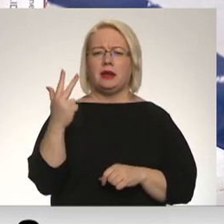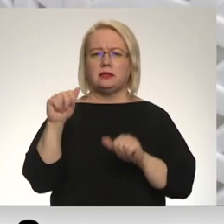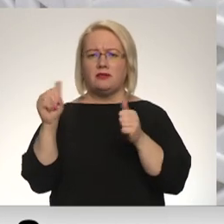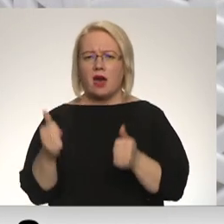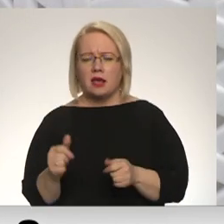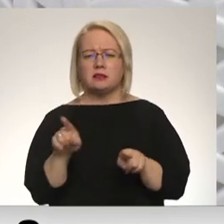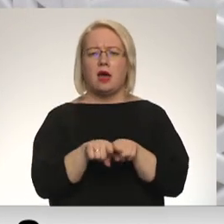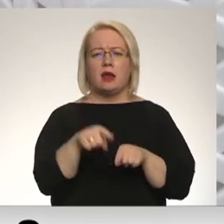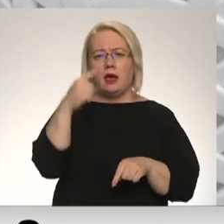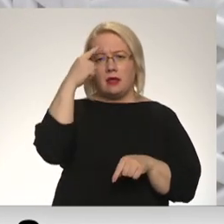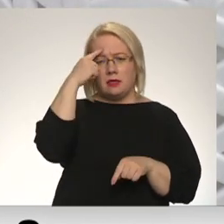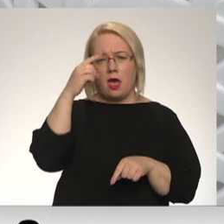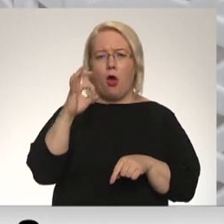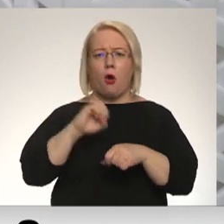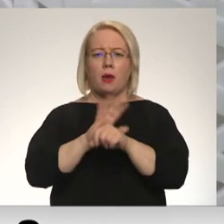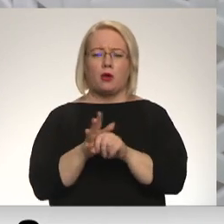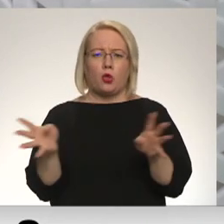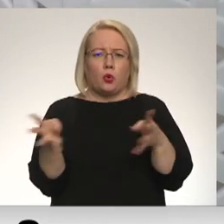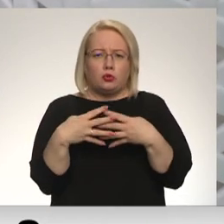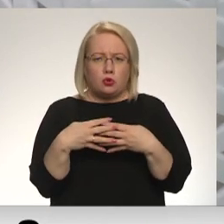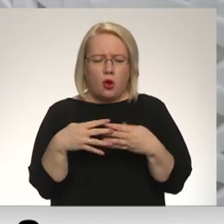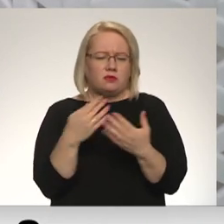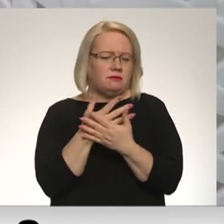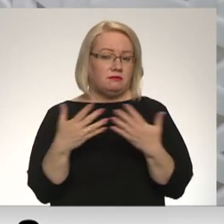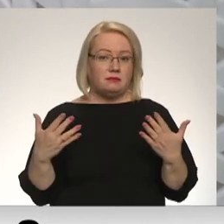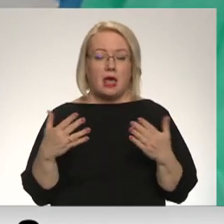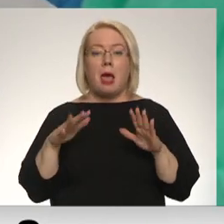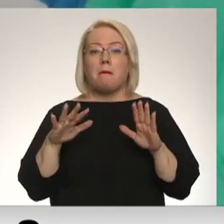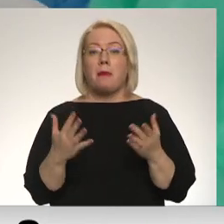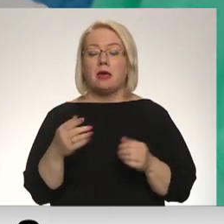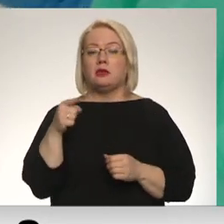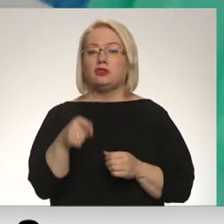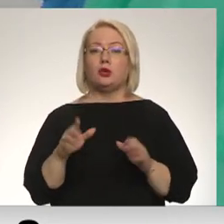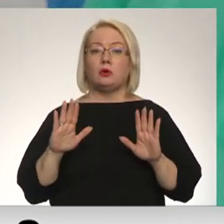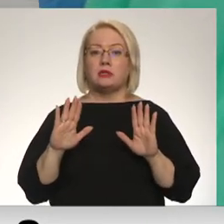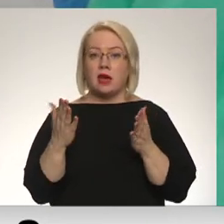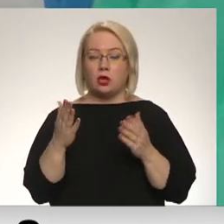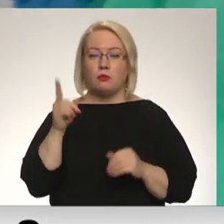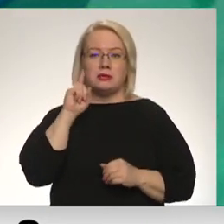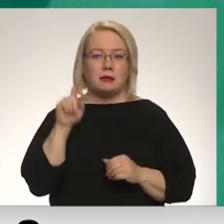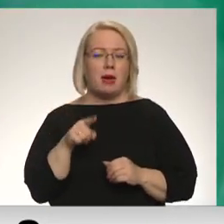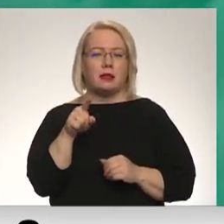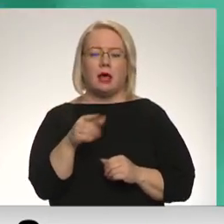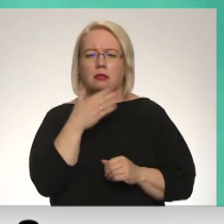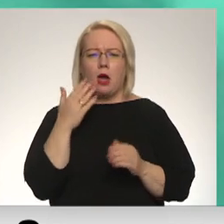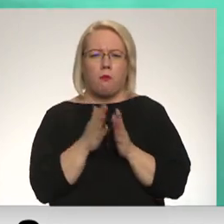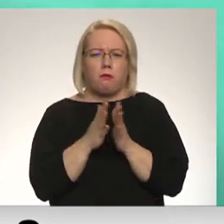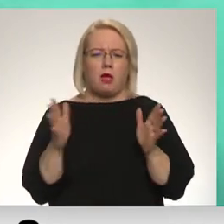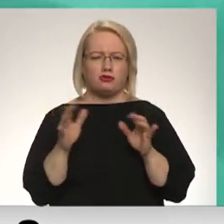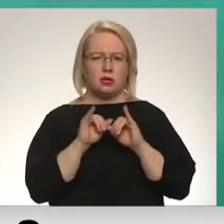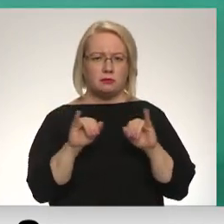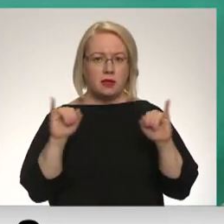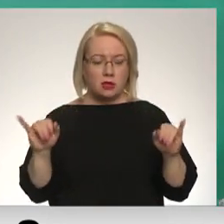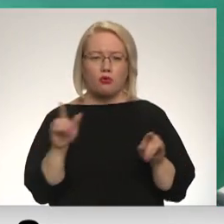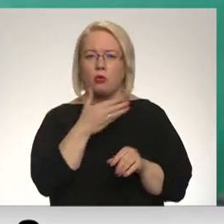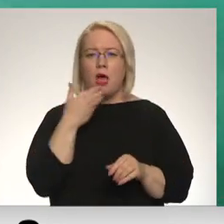gan Deltas un Omikronu krustojumus Deltakrons, kā arī citi. Taču šajos gadījumos zināms, ka tie nav plaši izplatījušies, kā arī nav